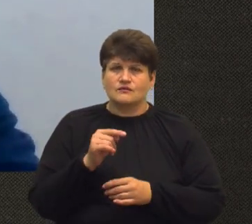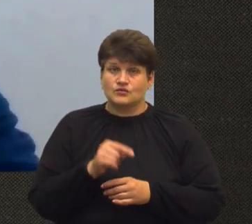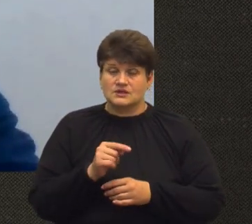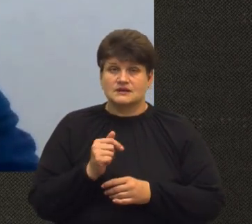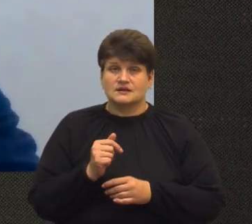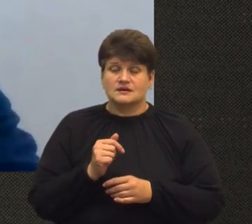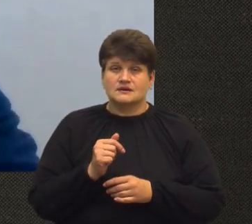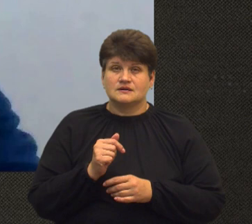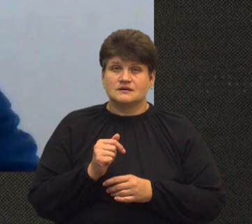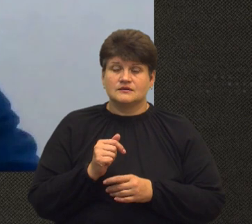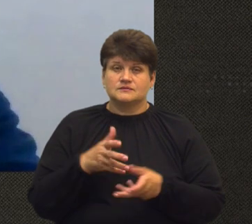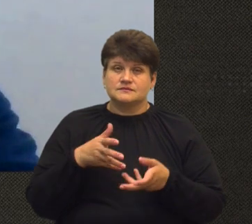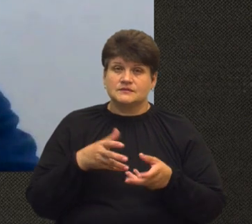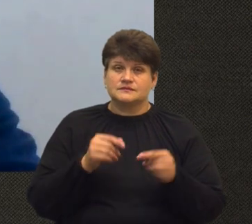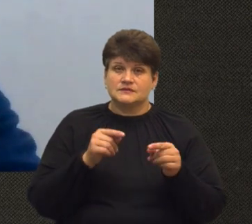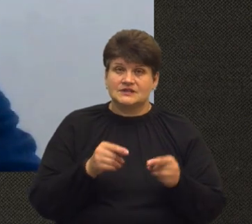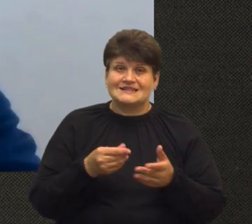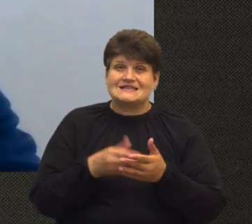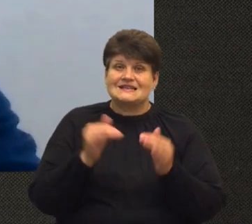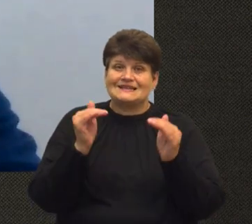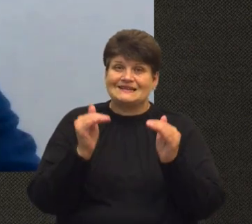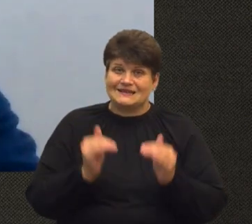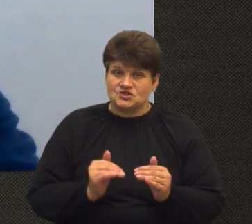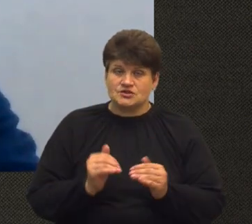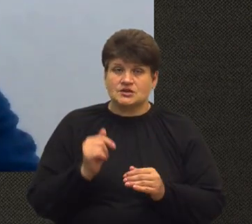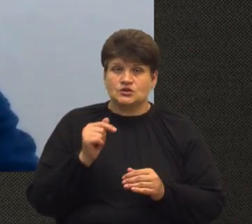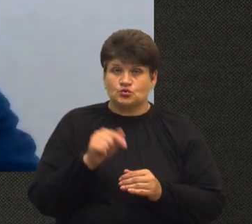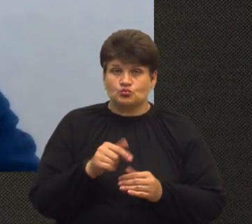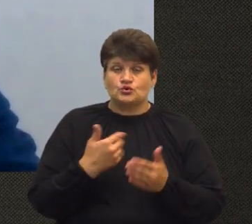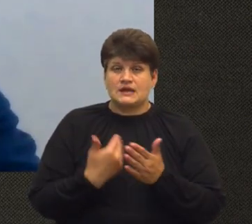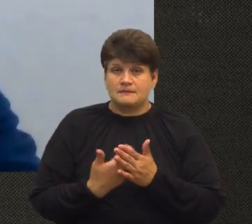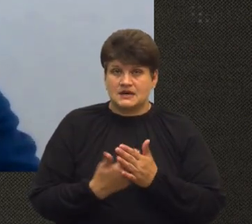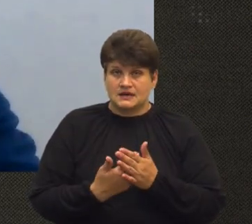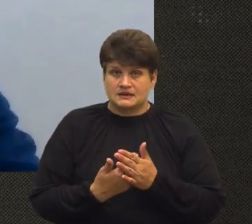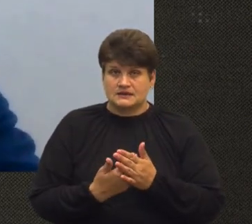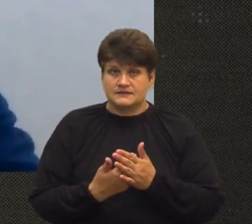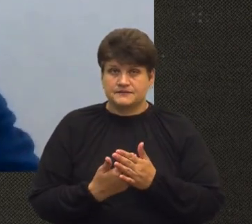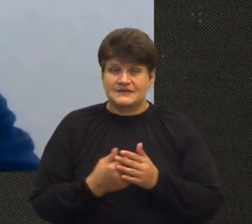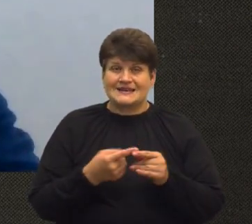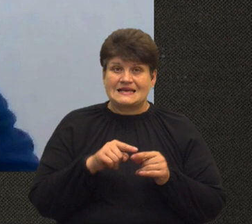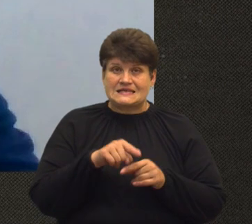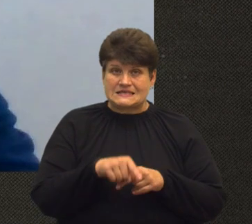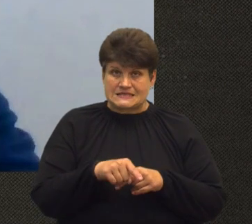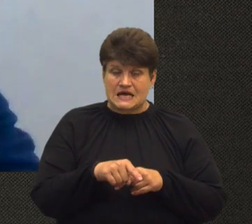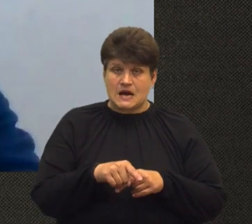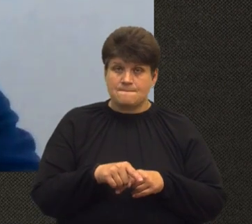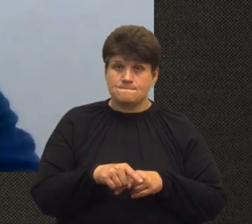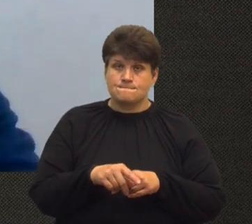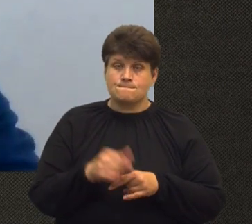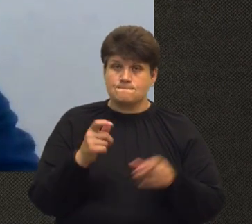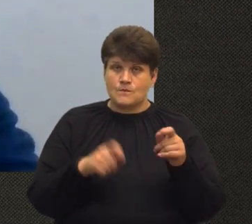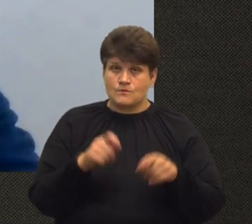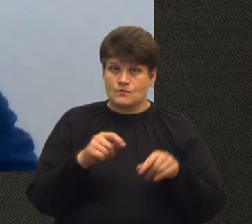підштовхують ціну нижчі. І тому, наприклад, ця продукція із підприємством, яке